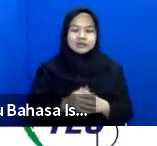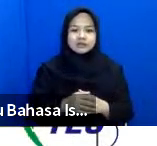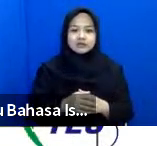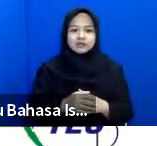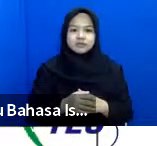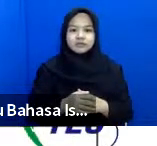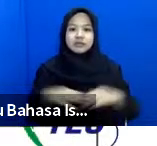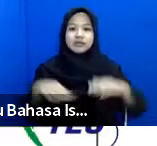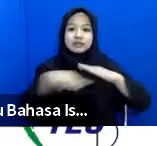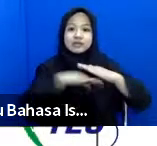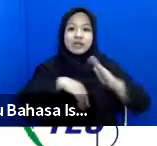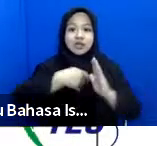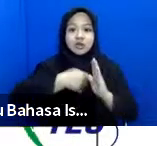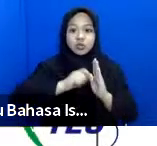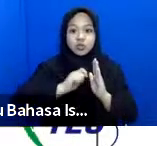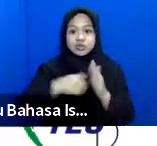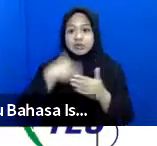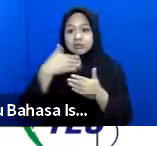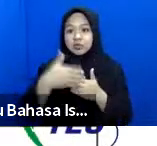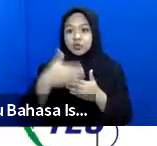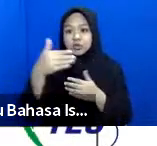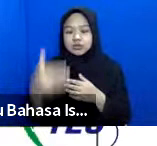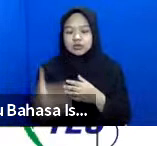standar kunci yang berikutnya